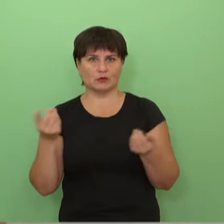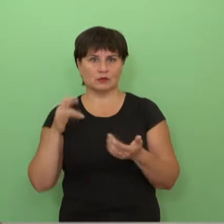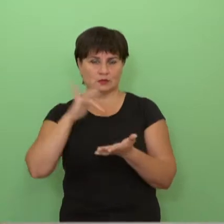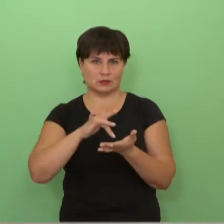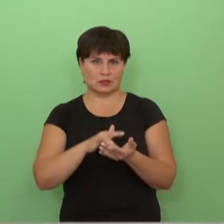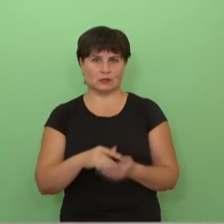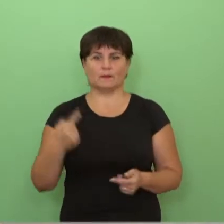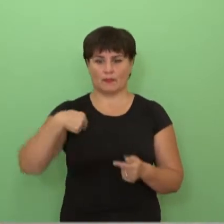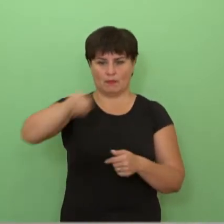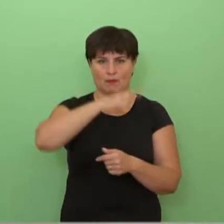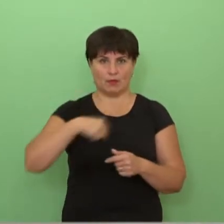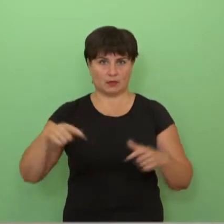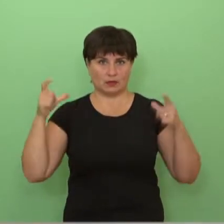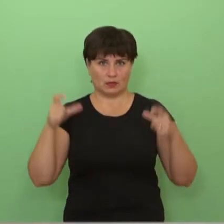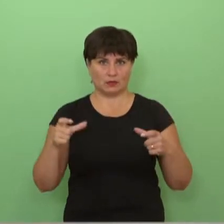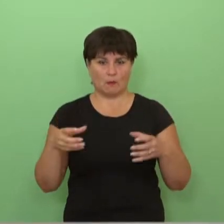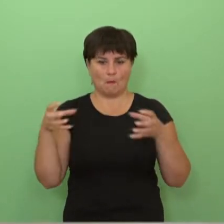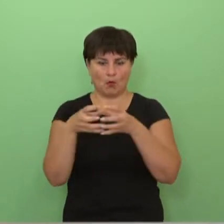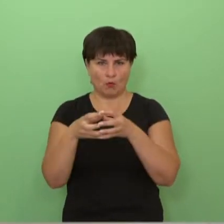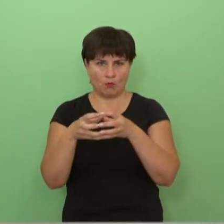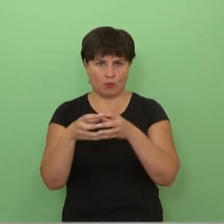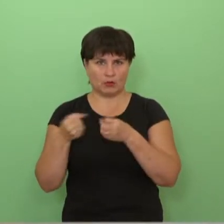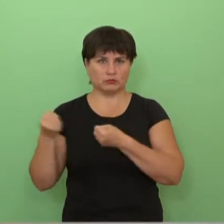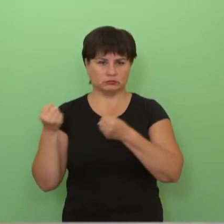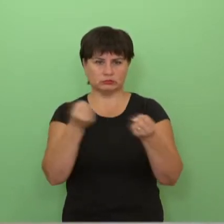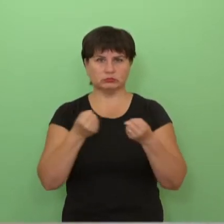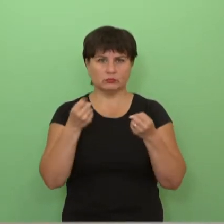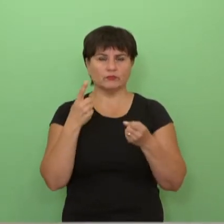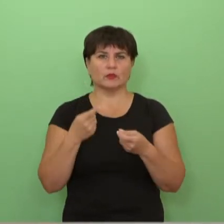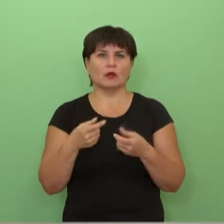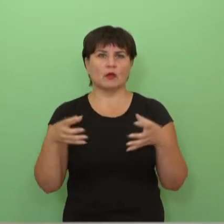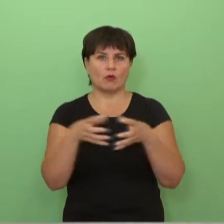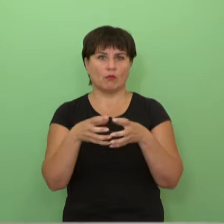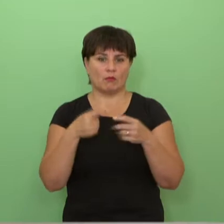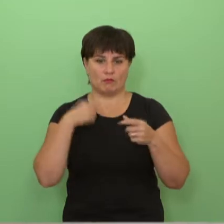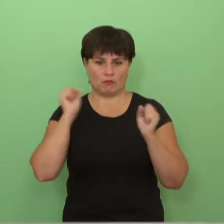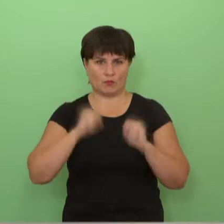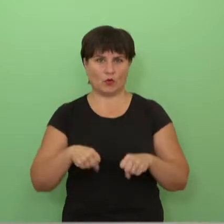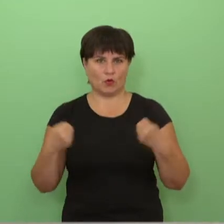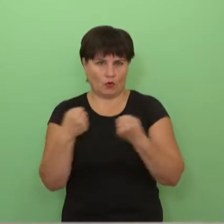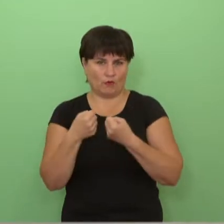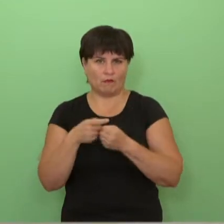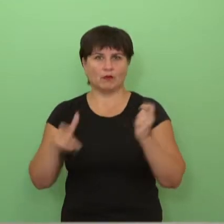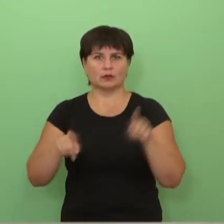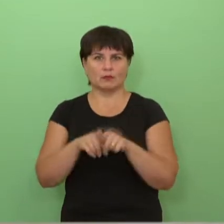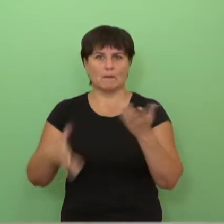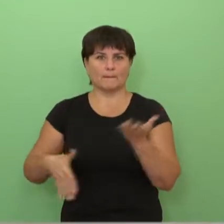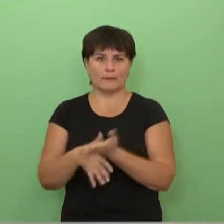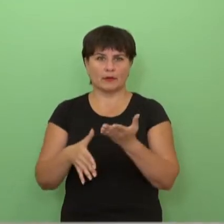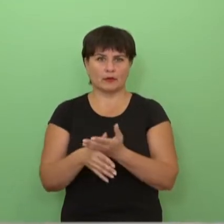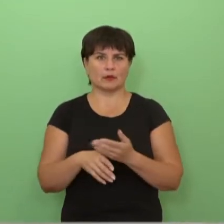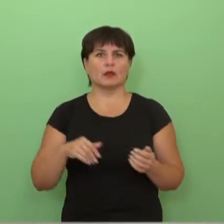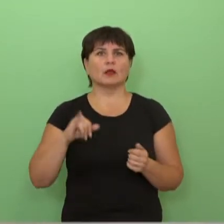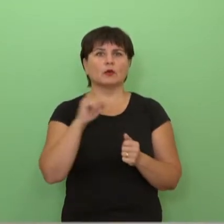augusiu į dienos centro. Toliau mes esam mobiliojų komandą karantino laiko tarpį, kur mes galim stoti į kovą